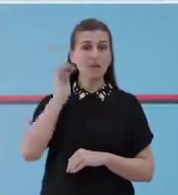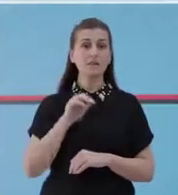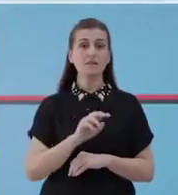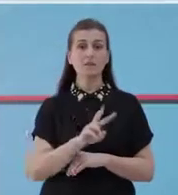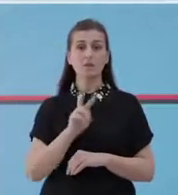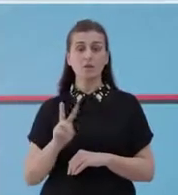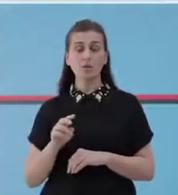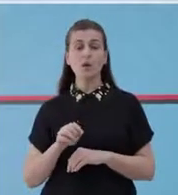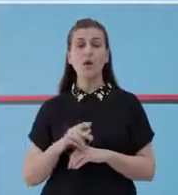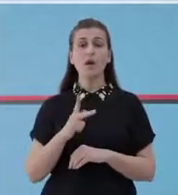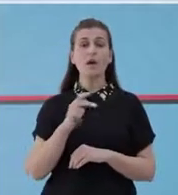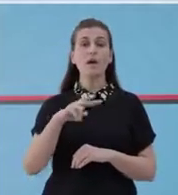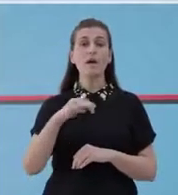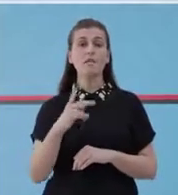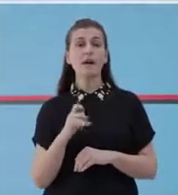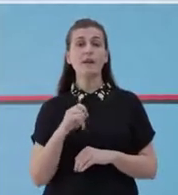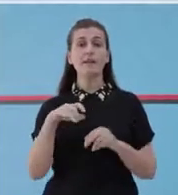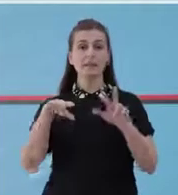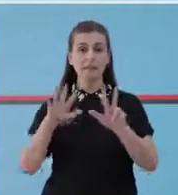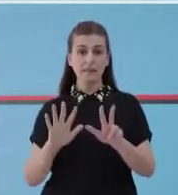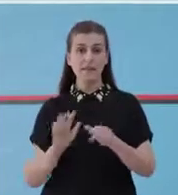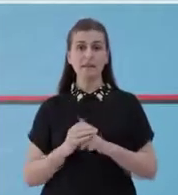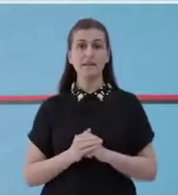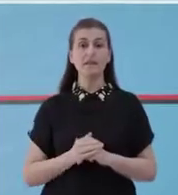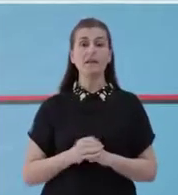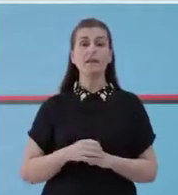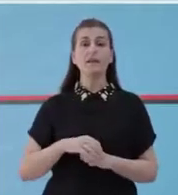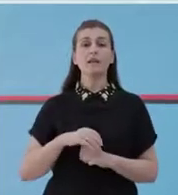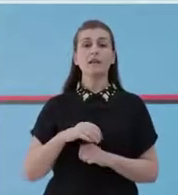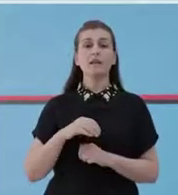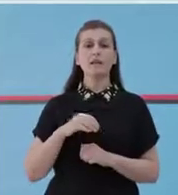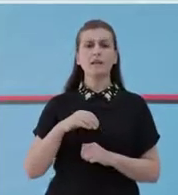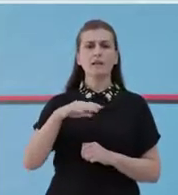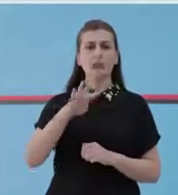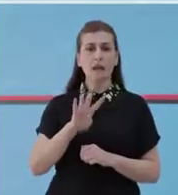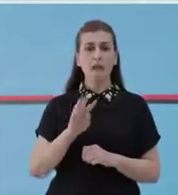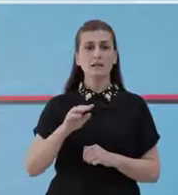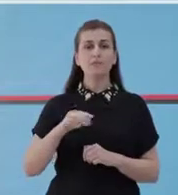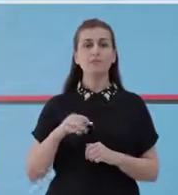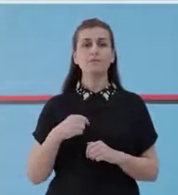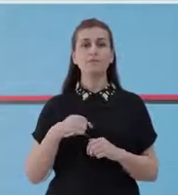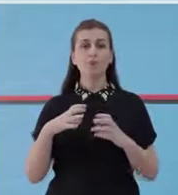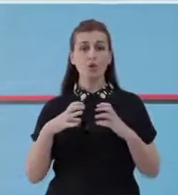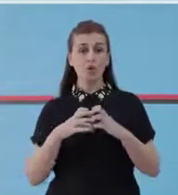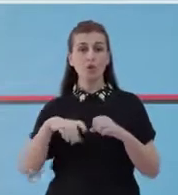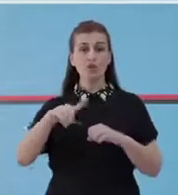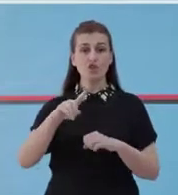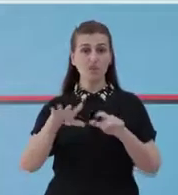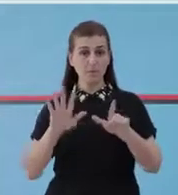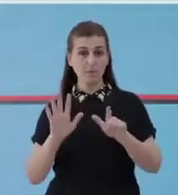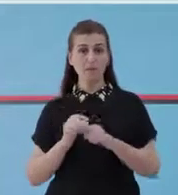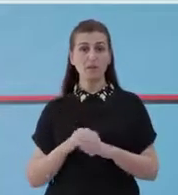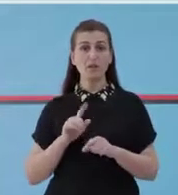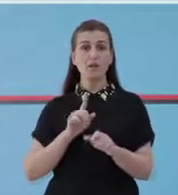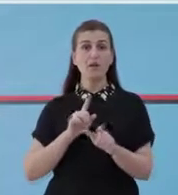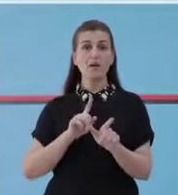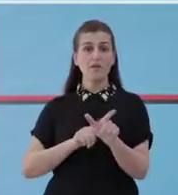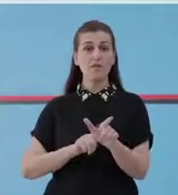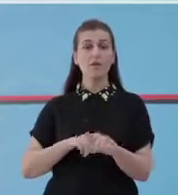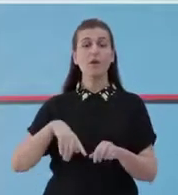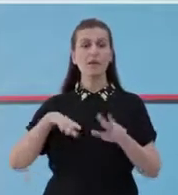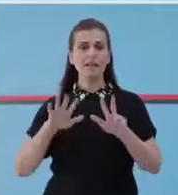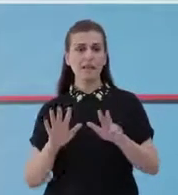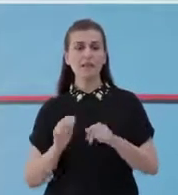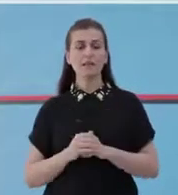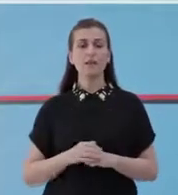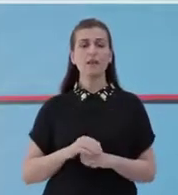raste, Kavaj 8 raste, Rogozhin 4 raste, Korç 17 raste, Vlor 5,